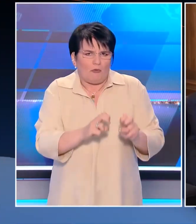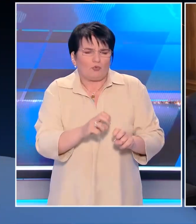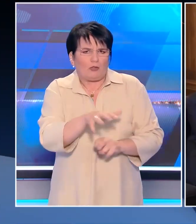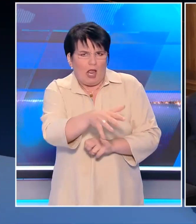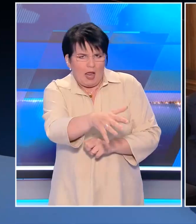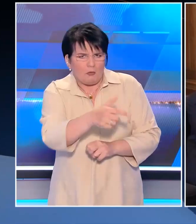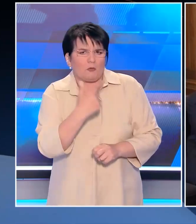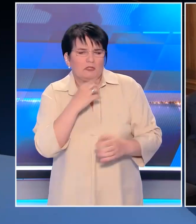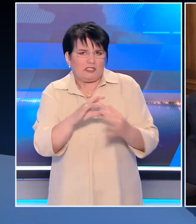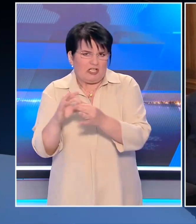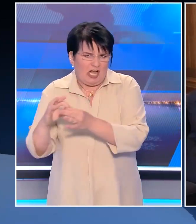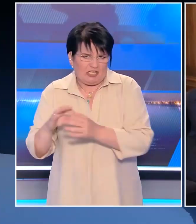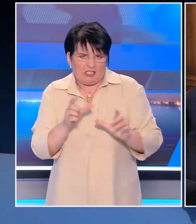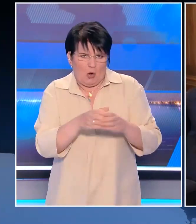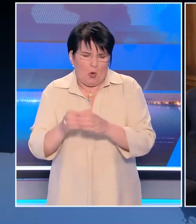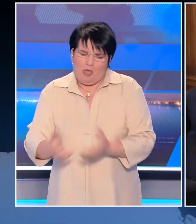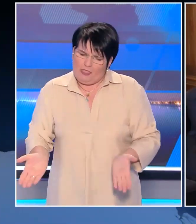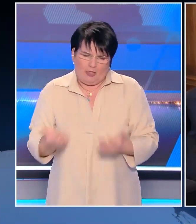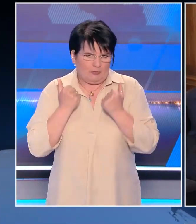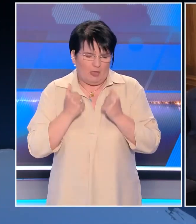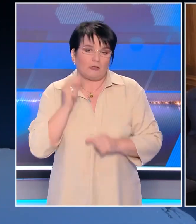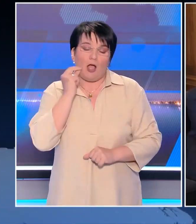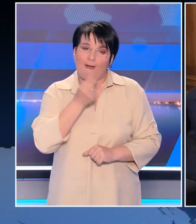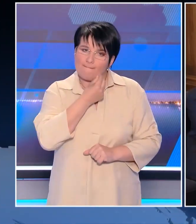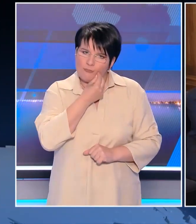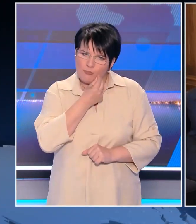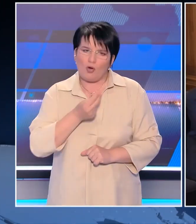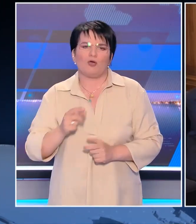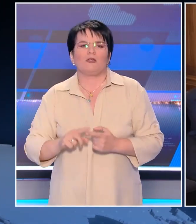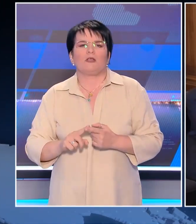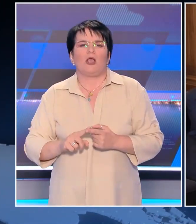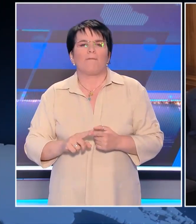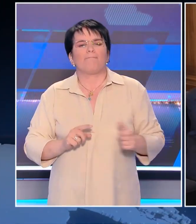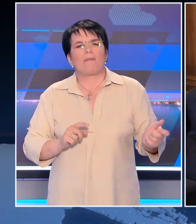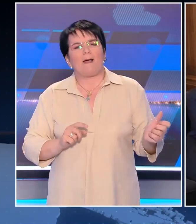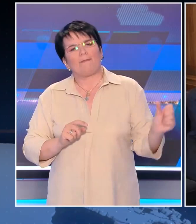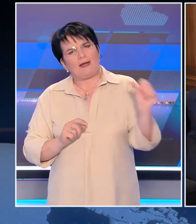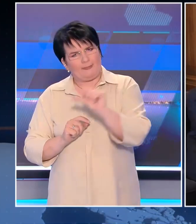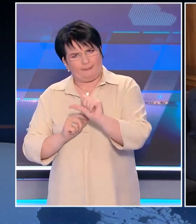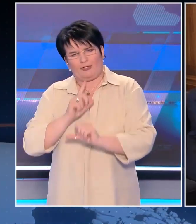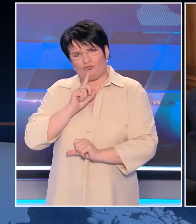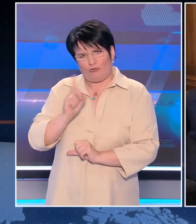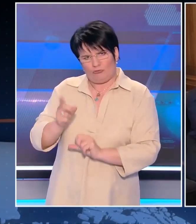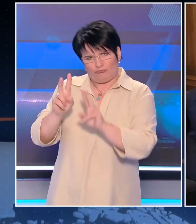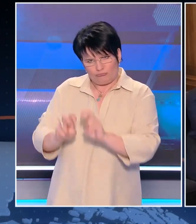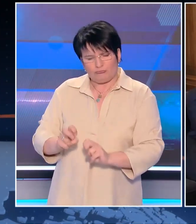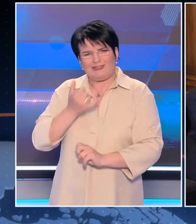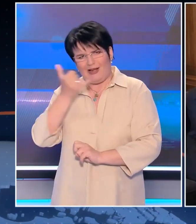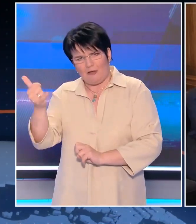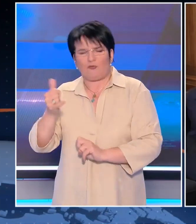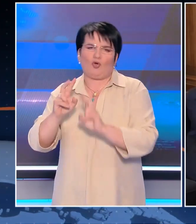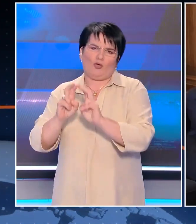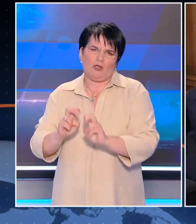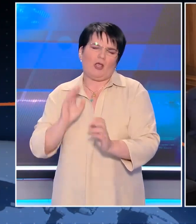ενδεχόμενο συνεργασιών. Έτσι λοιπόν το απόγευμα θα επιστρέψει την εντολή στην πρόεδρο της Δημοκρατίας, είτε διαζώσεις είτε τηλεφωνικά.